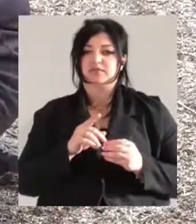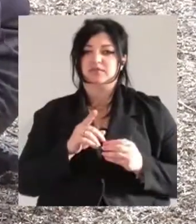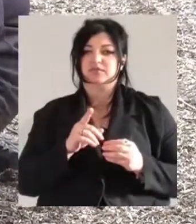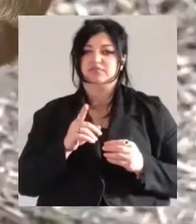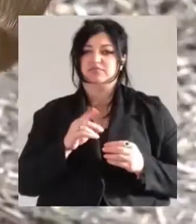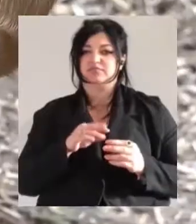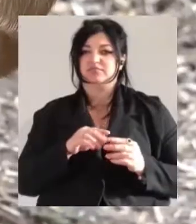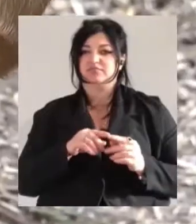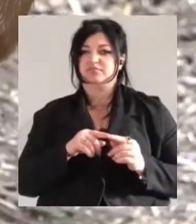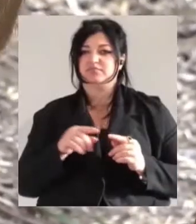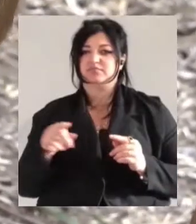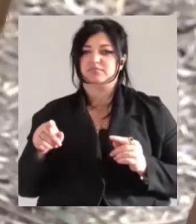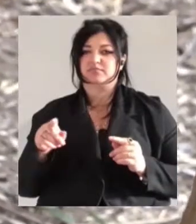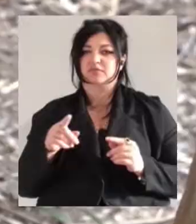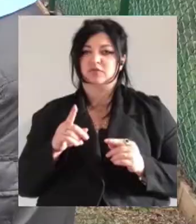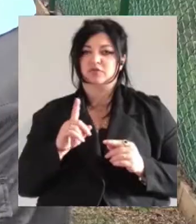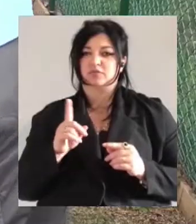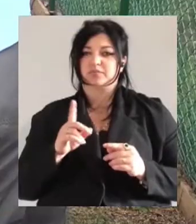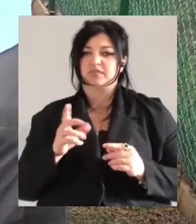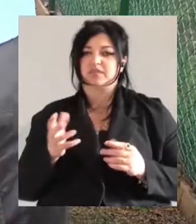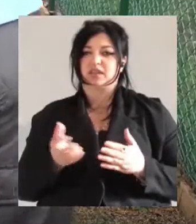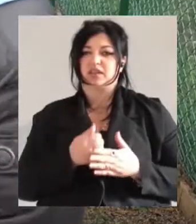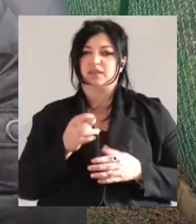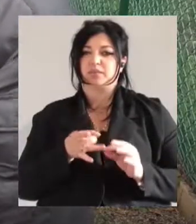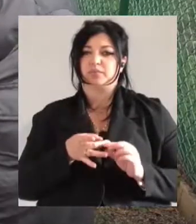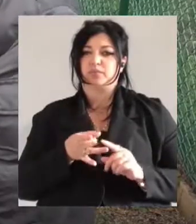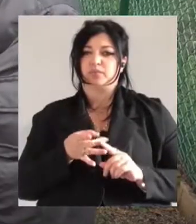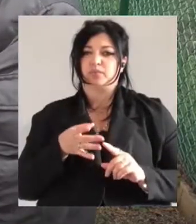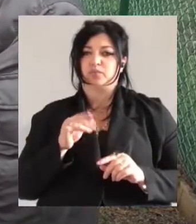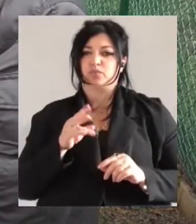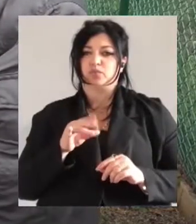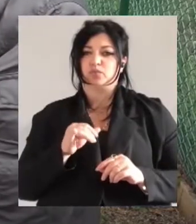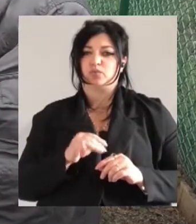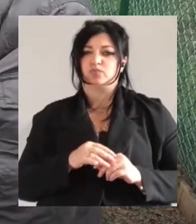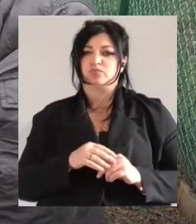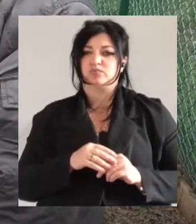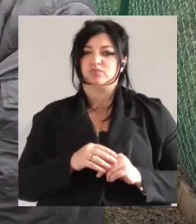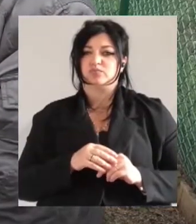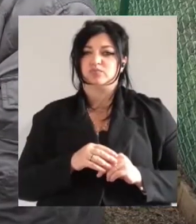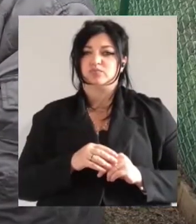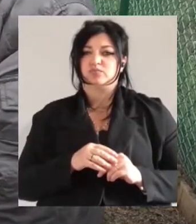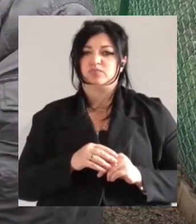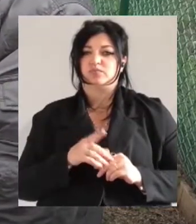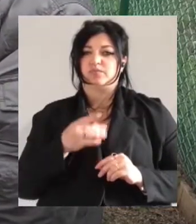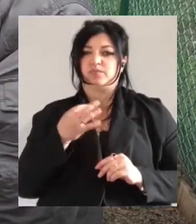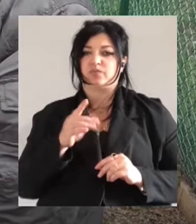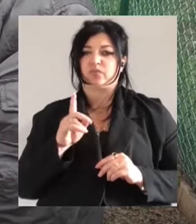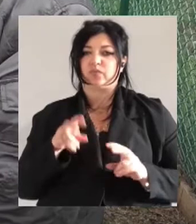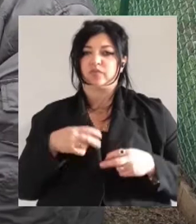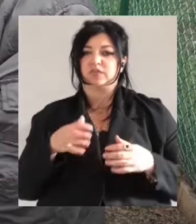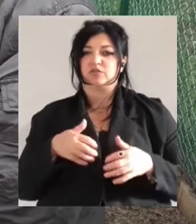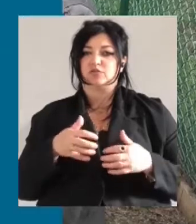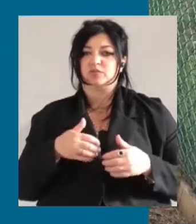якого стріляли правоохоронці, доглядають ветеринари. З тих пор, як ми його забрали, собака, крім як на нього, на того